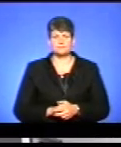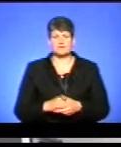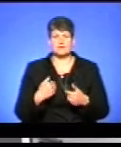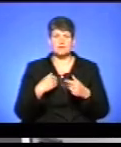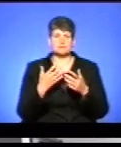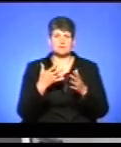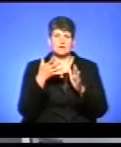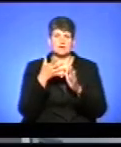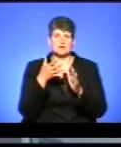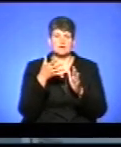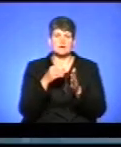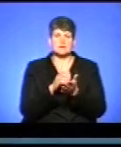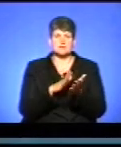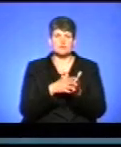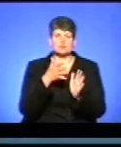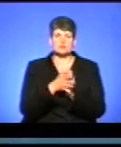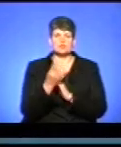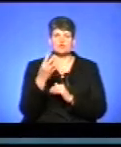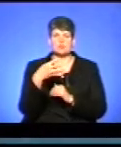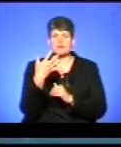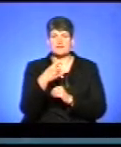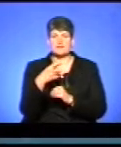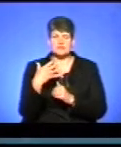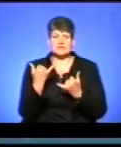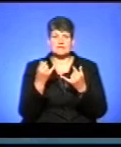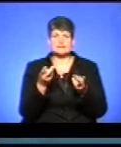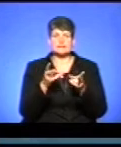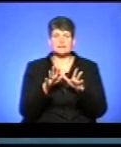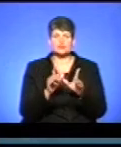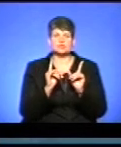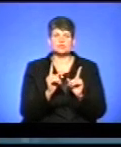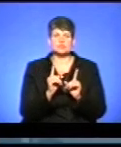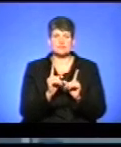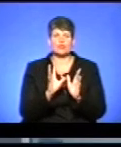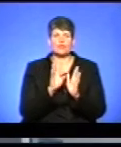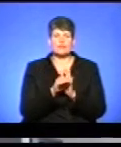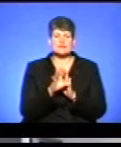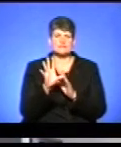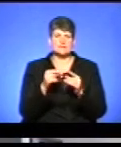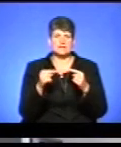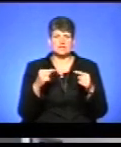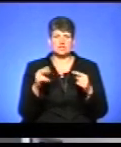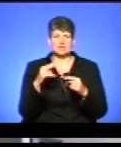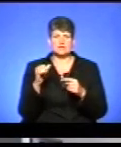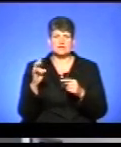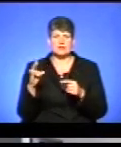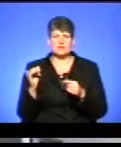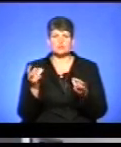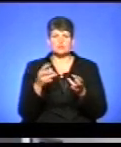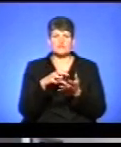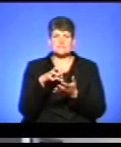реєстрацію приблизно 45 хвилин. І тепер залишилось тільки вести всі інші дані. І потрібно для того